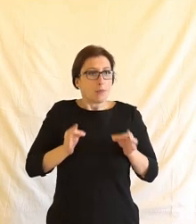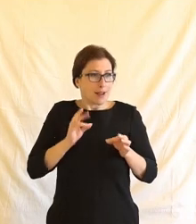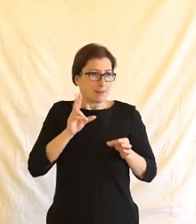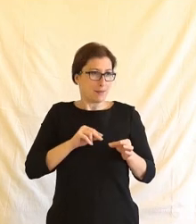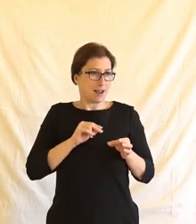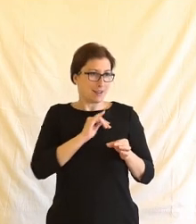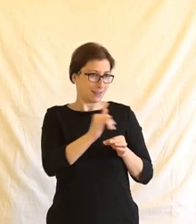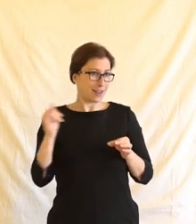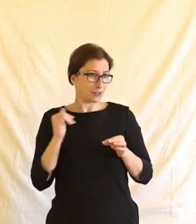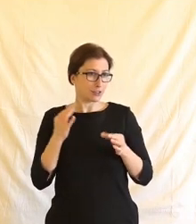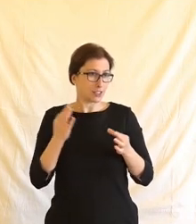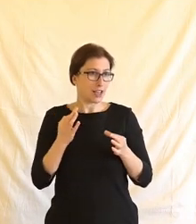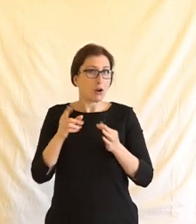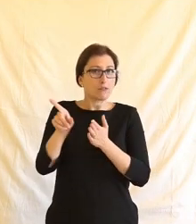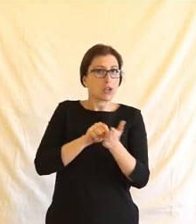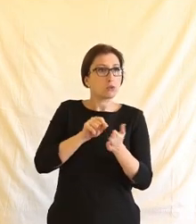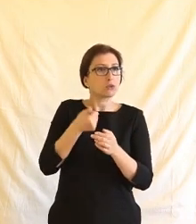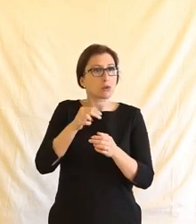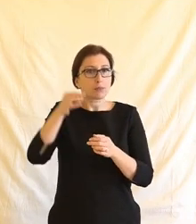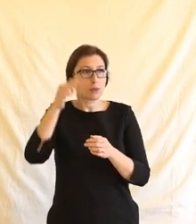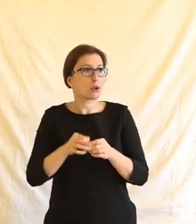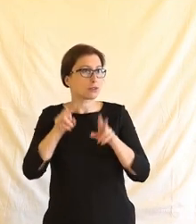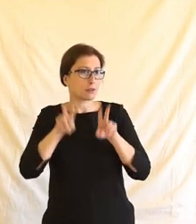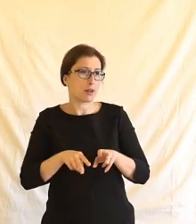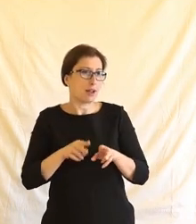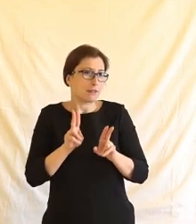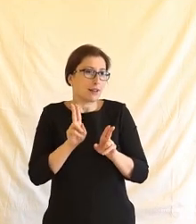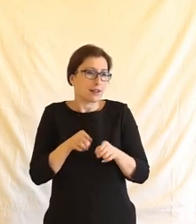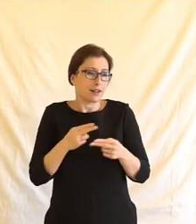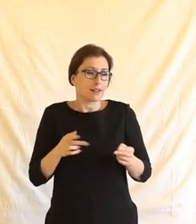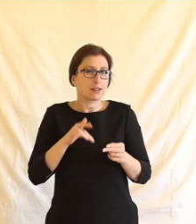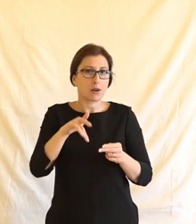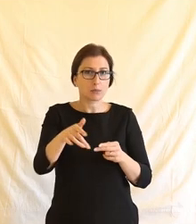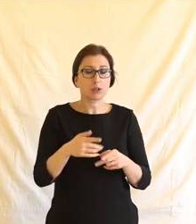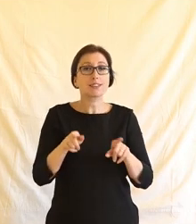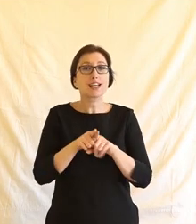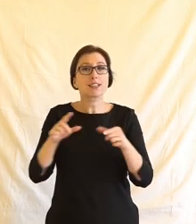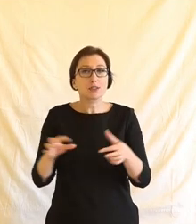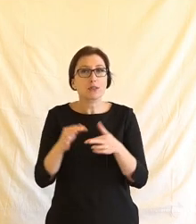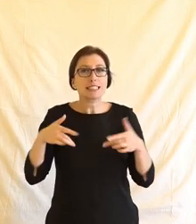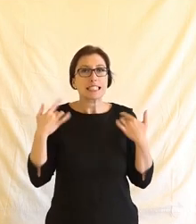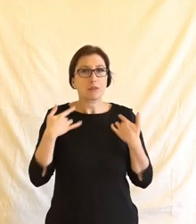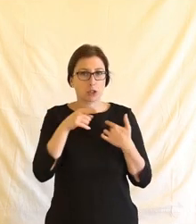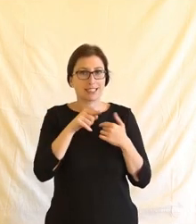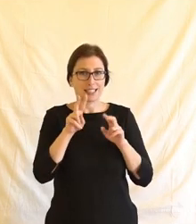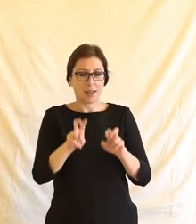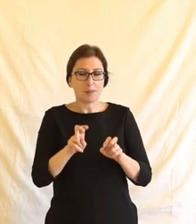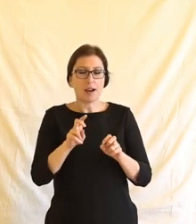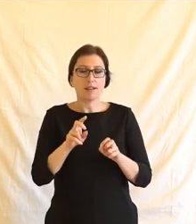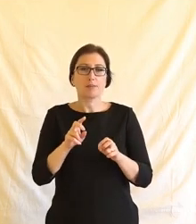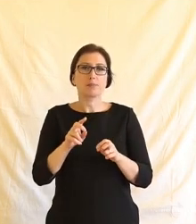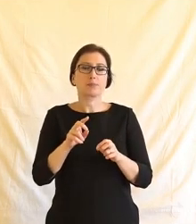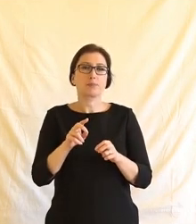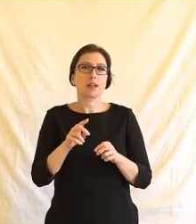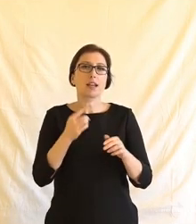která jsou jim garantována, využít. A to se vracím zpátky k tomu, co jste říkala, i o tom zdravotnictví, že samozřejmě ta